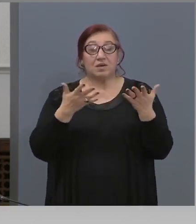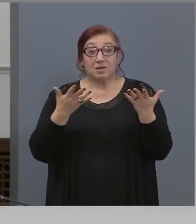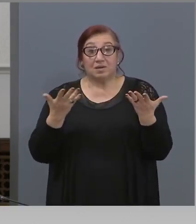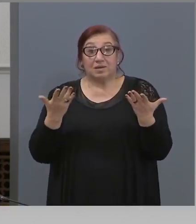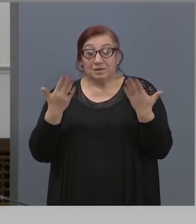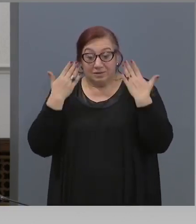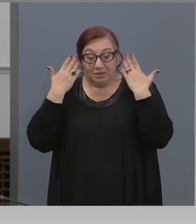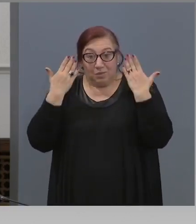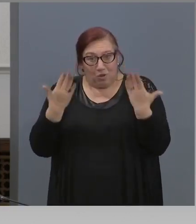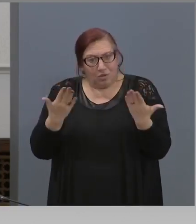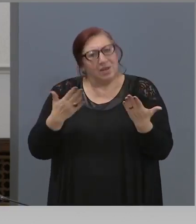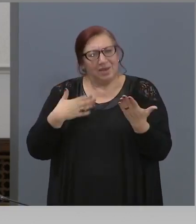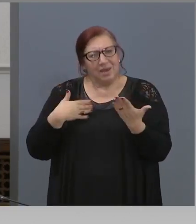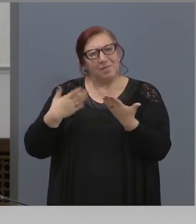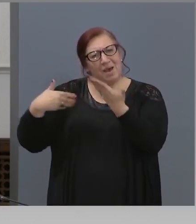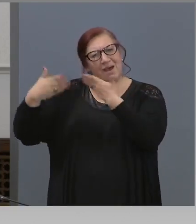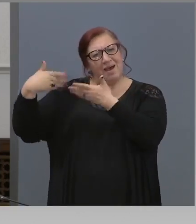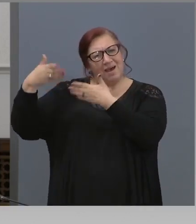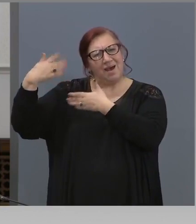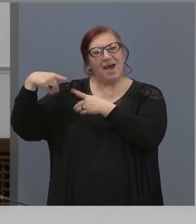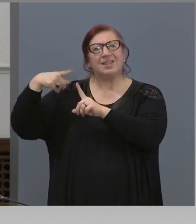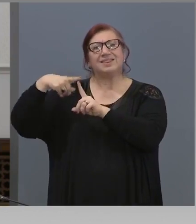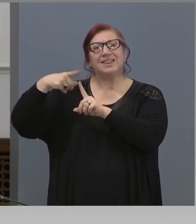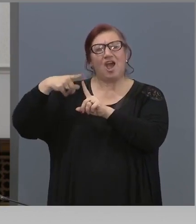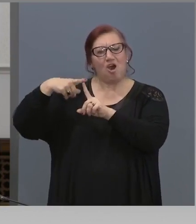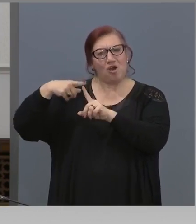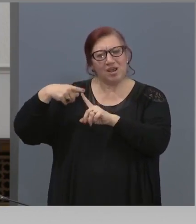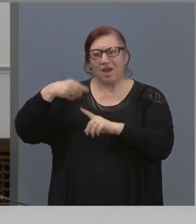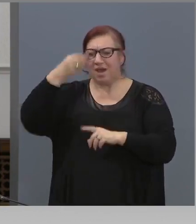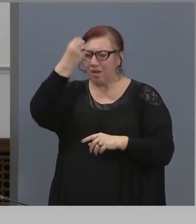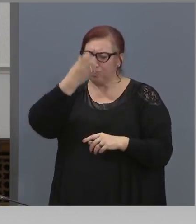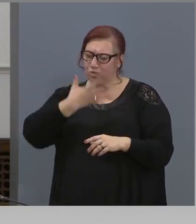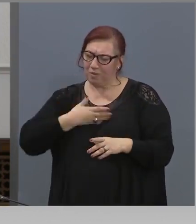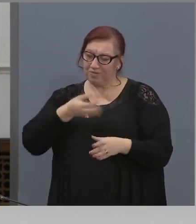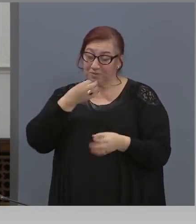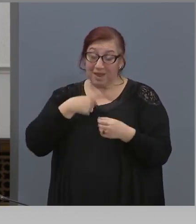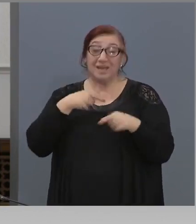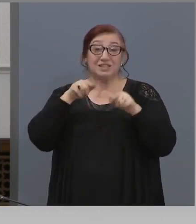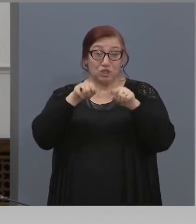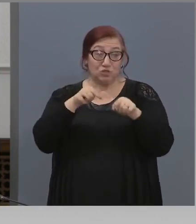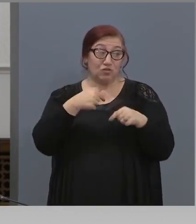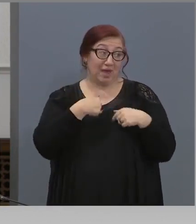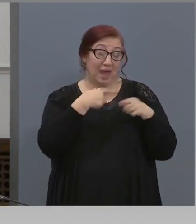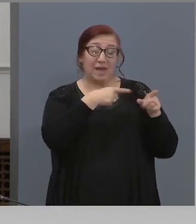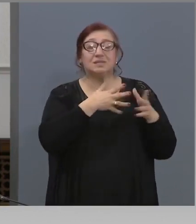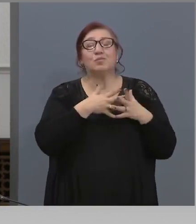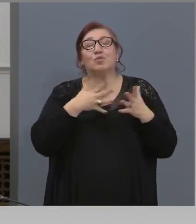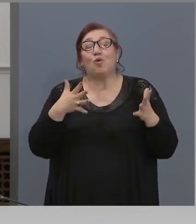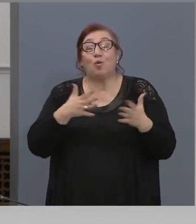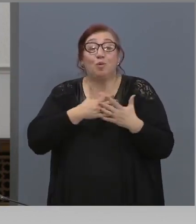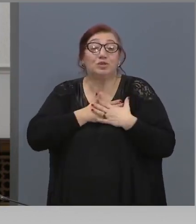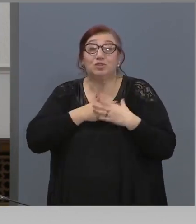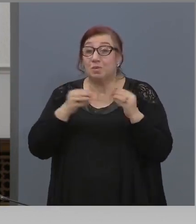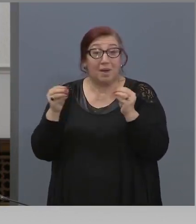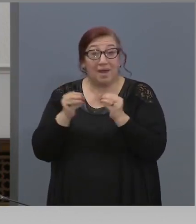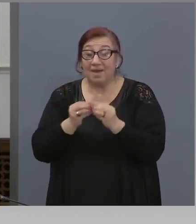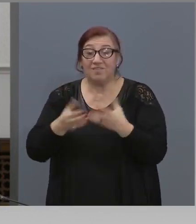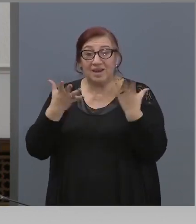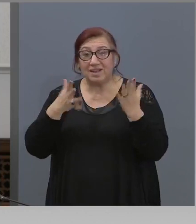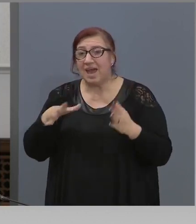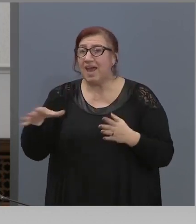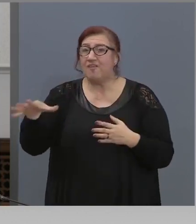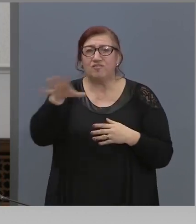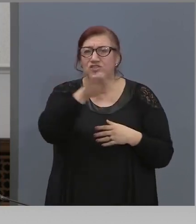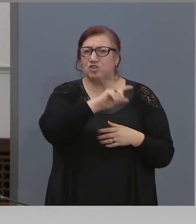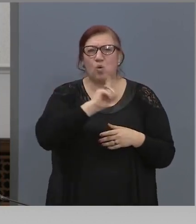имам теория с планиците. знам и тя ви е, за това аз много го обичам Велик Ден. Това казахте ли за на Генералата всичките тези неверници, където се